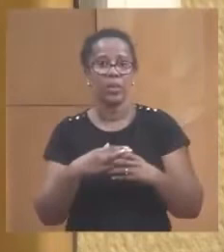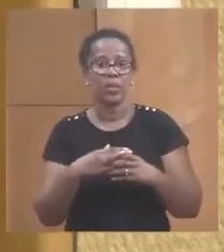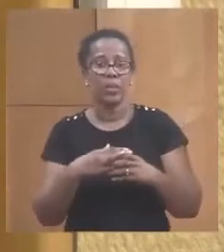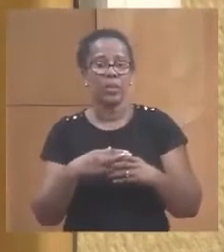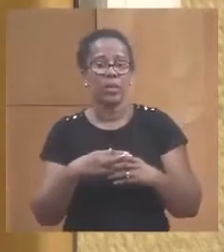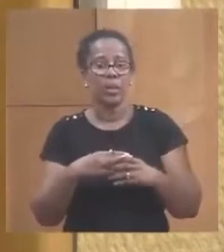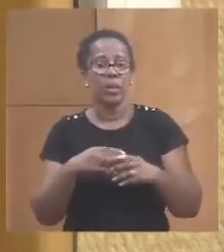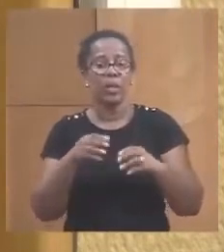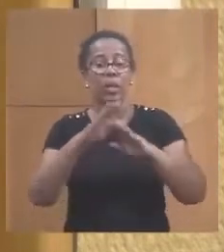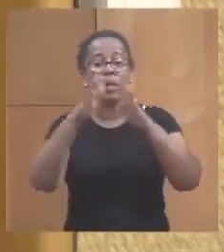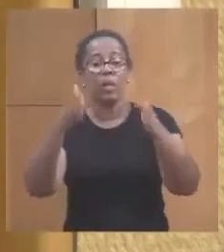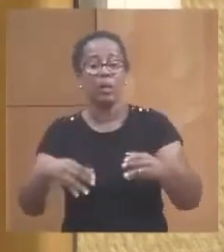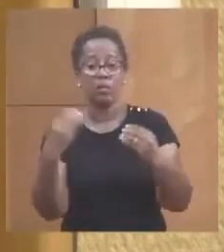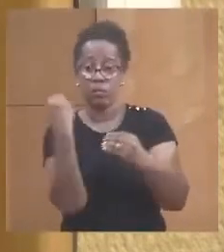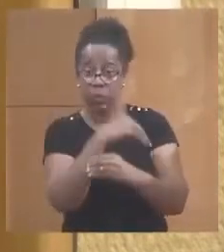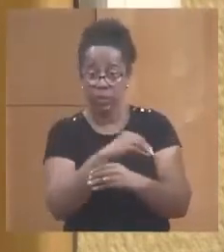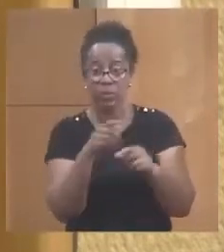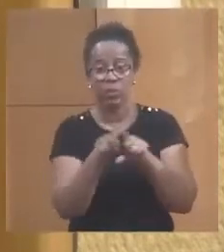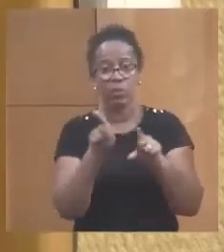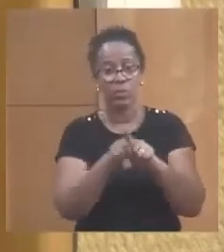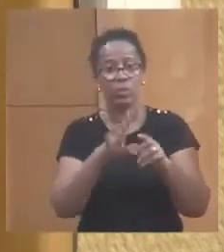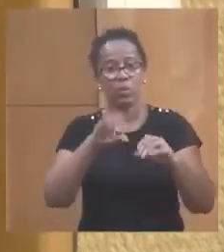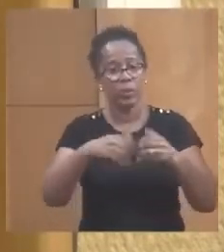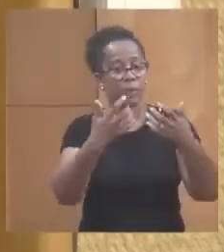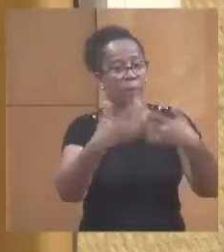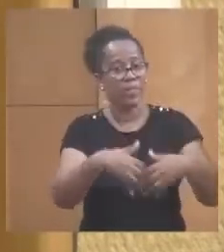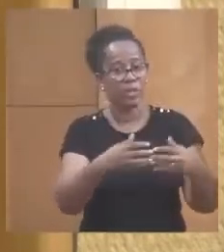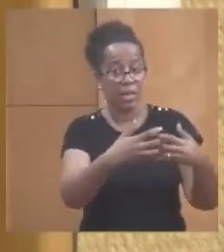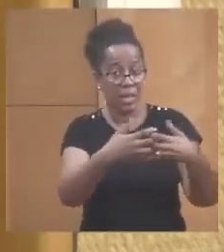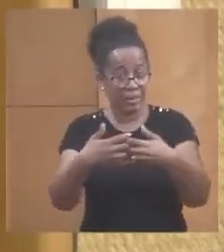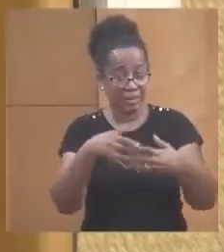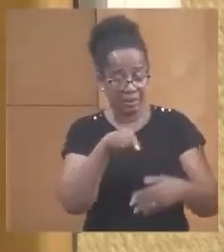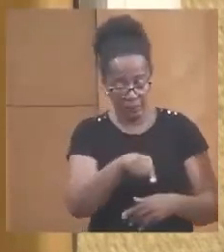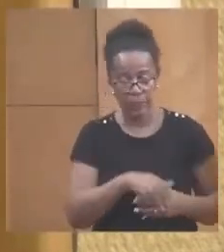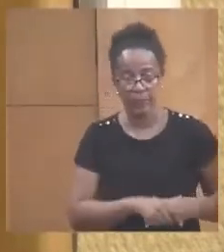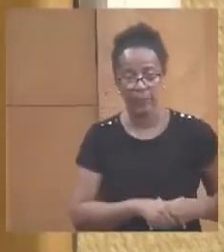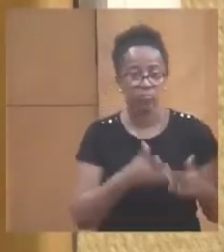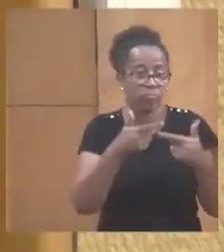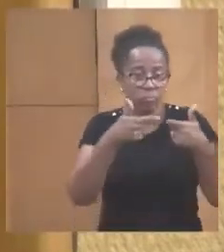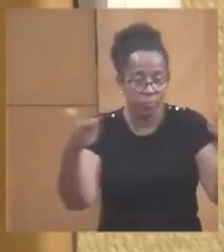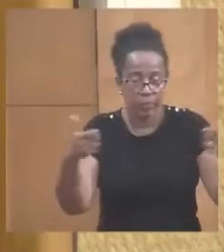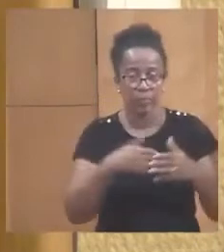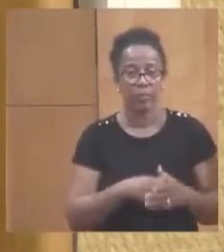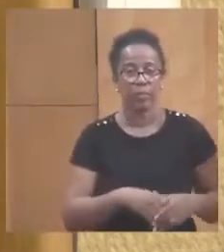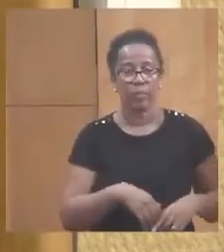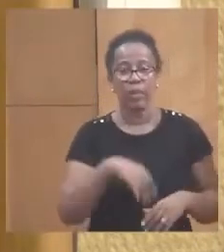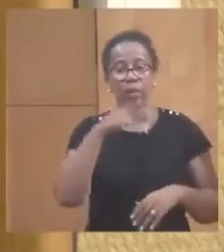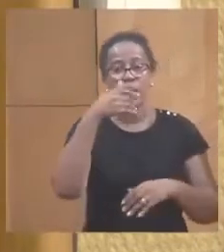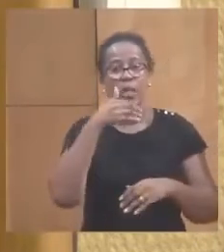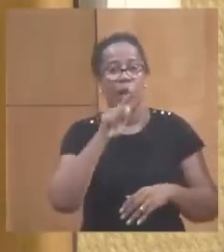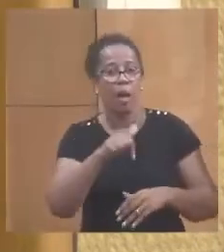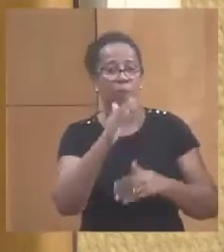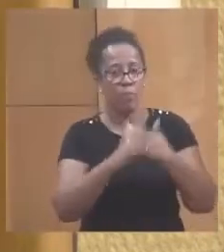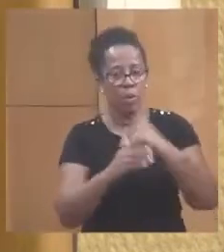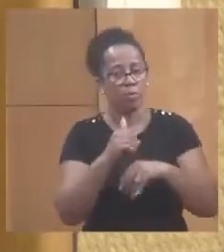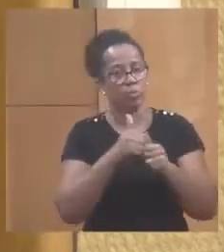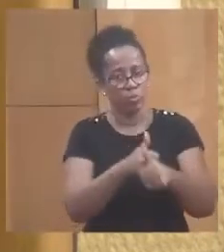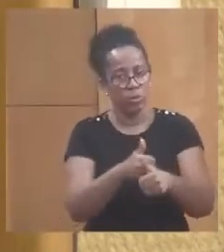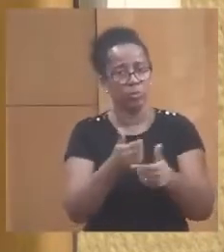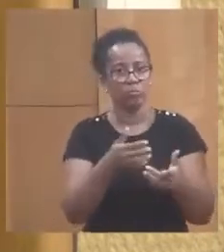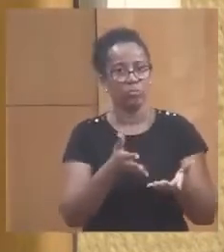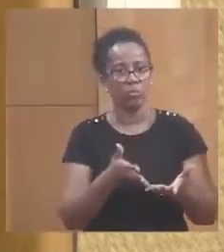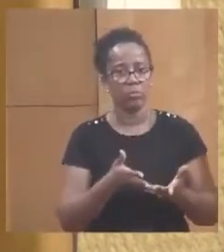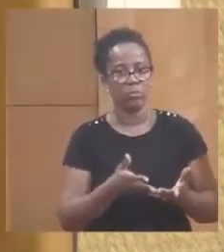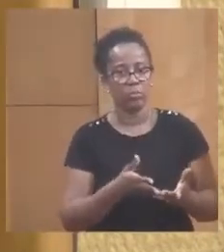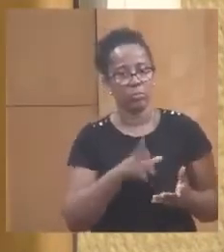et à le pourvendre, etc., etc. Donc, ce que je veux dire, c'est qu'il y a un programme que nous suivons systématiquement qui est